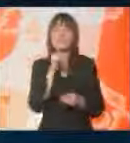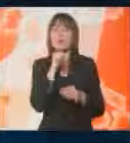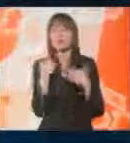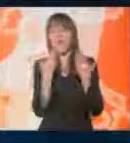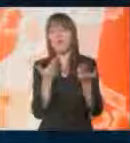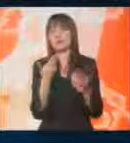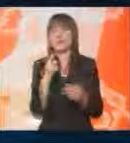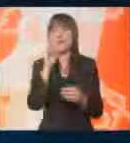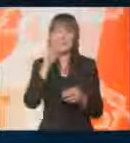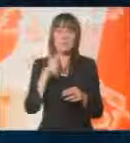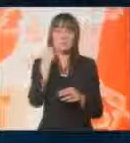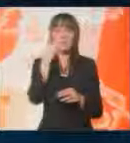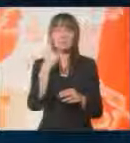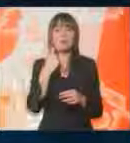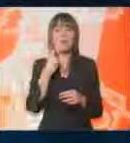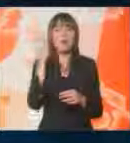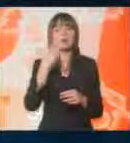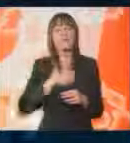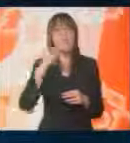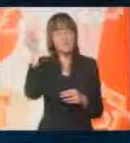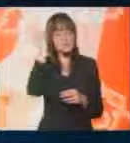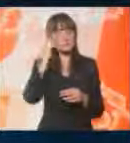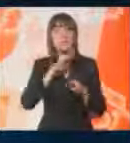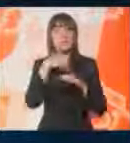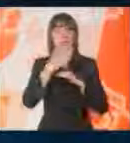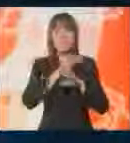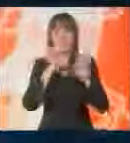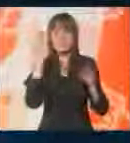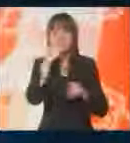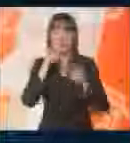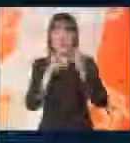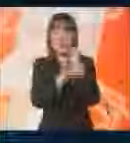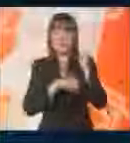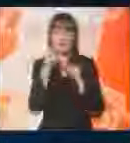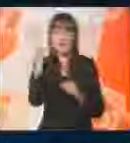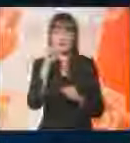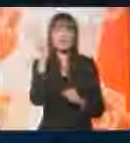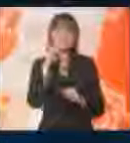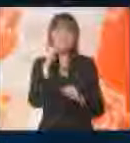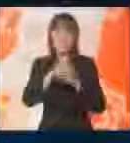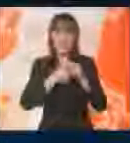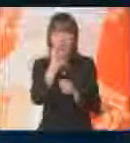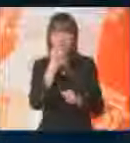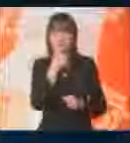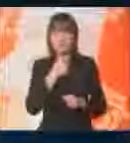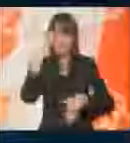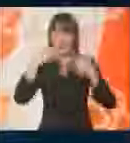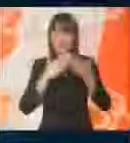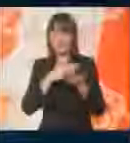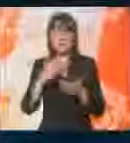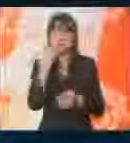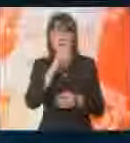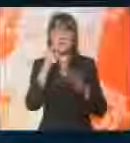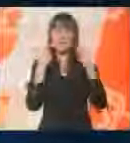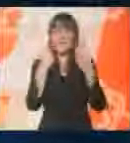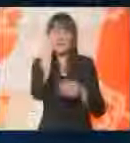eto stiču neka prva dragocena iskustva posle završenja škola ili fakulteta. Loznica svake godine iz budžeta grada izdvaja od 5